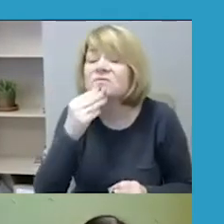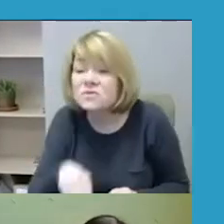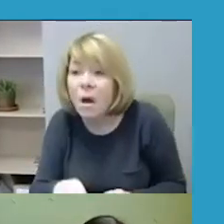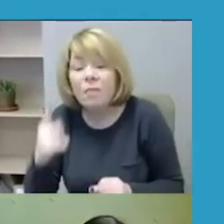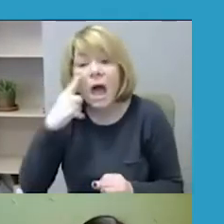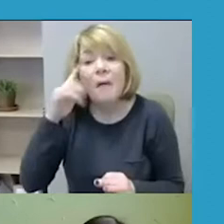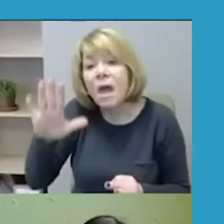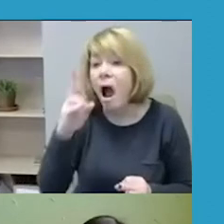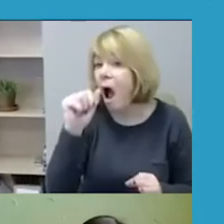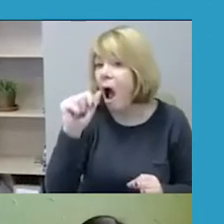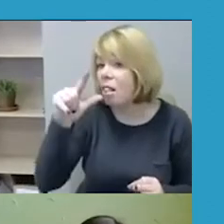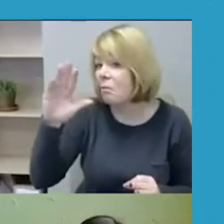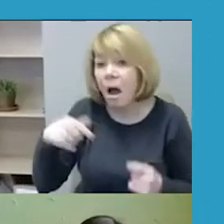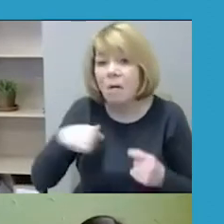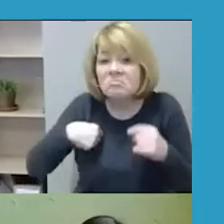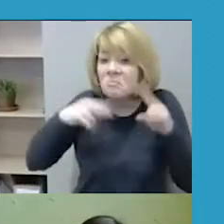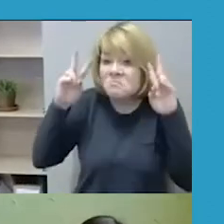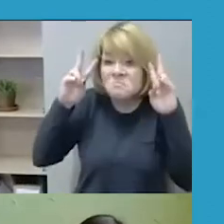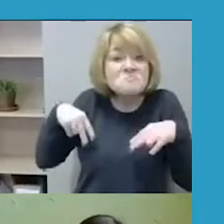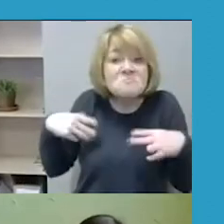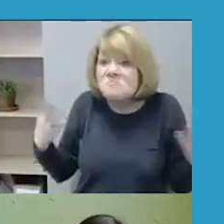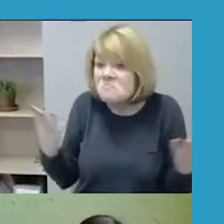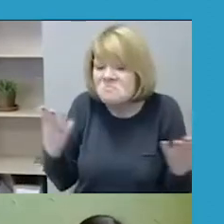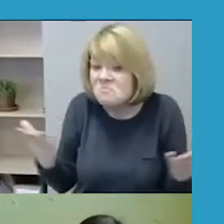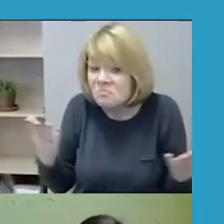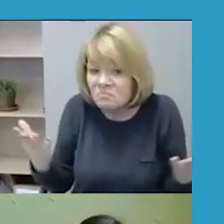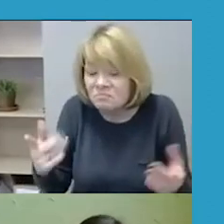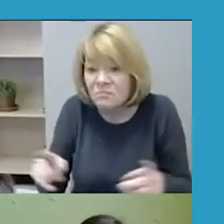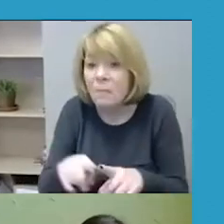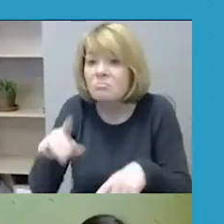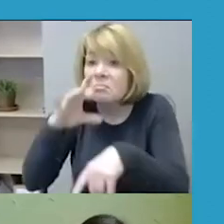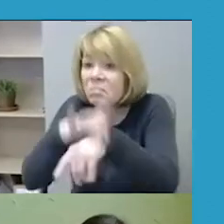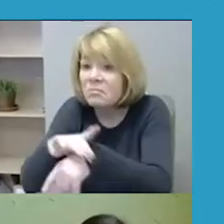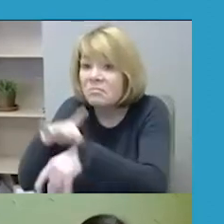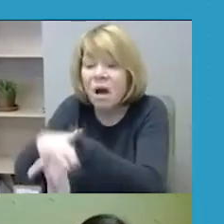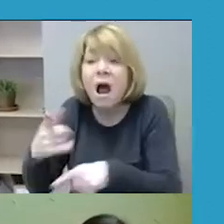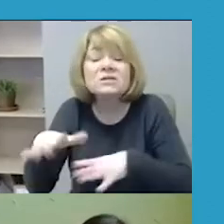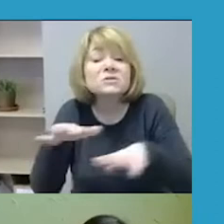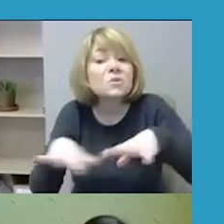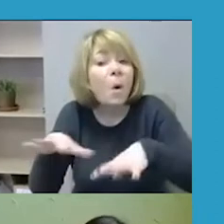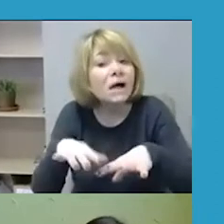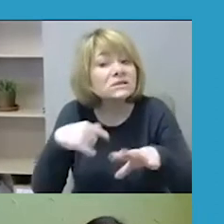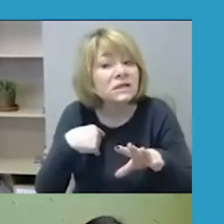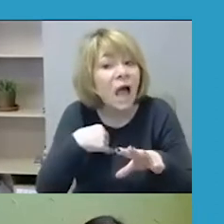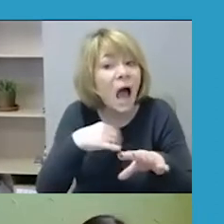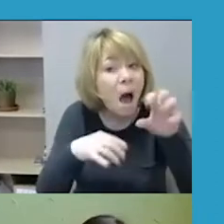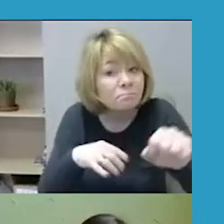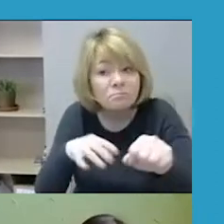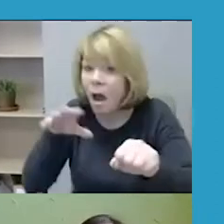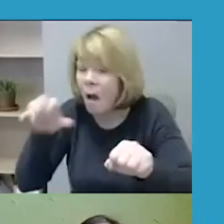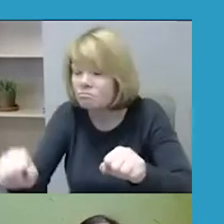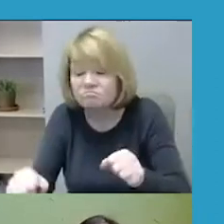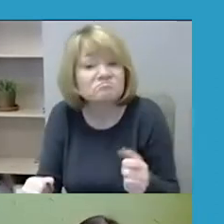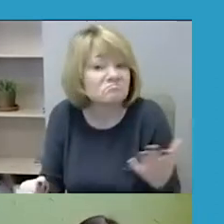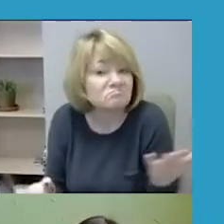Ir tai lemia, jog dalis net pažįsta situacijų susijusiu su nepykantos nusikaltimus ir nepykantos kalba,